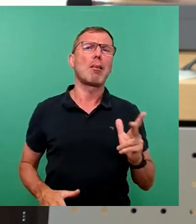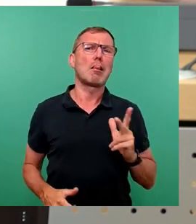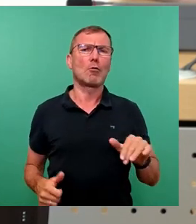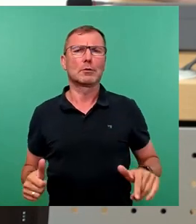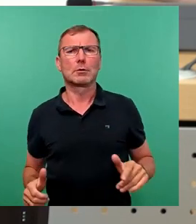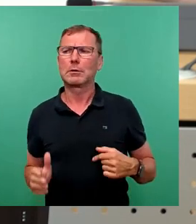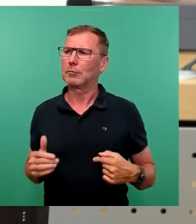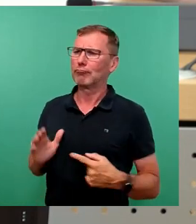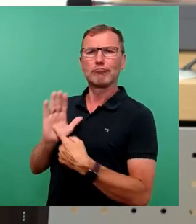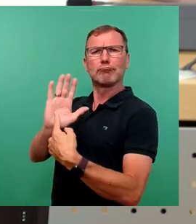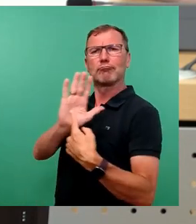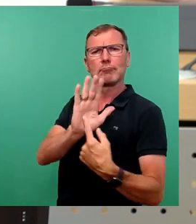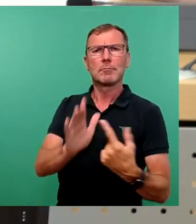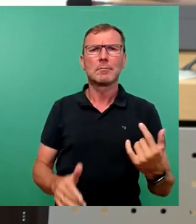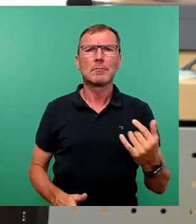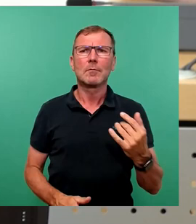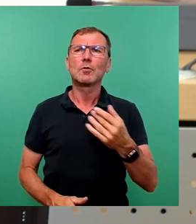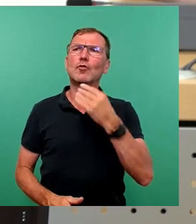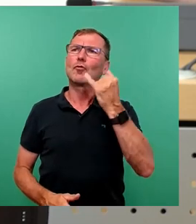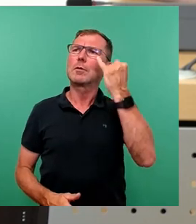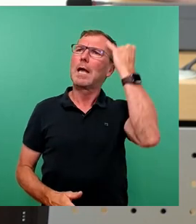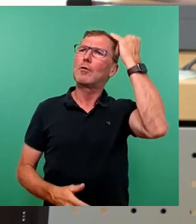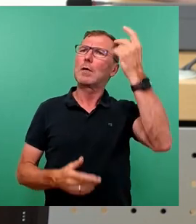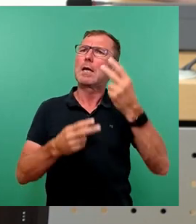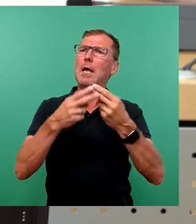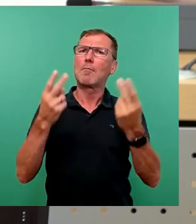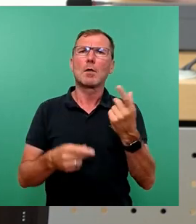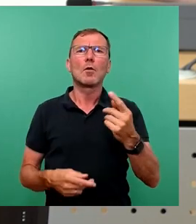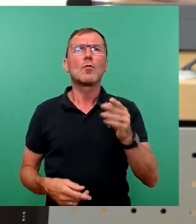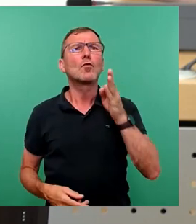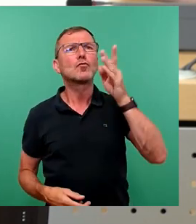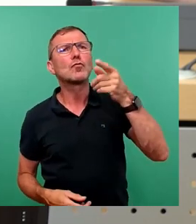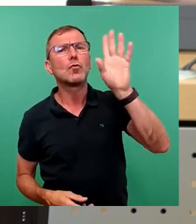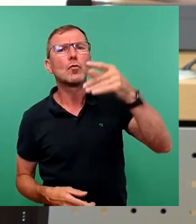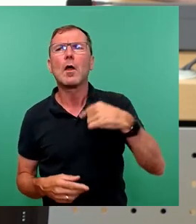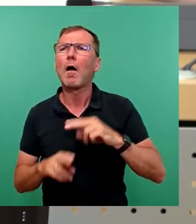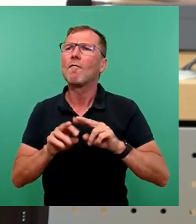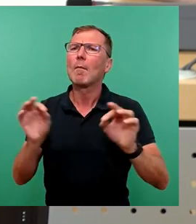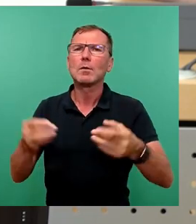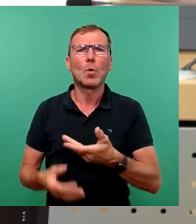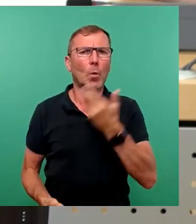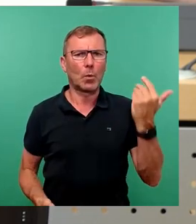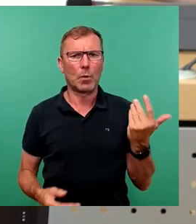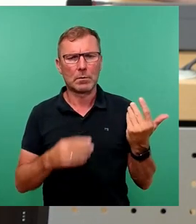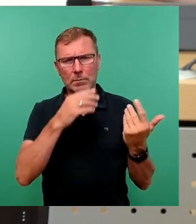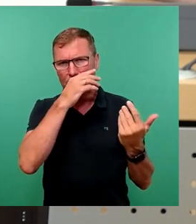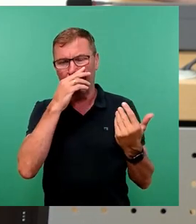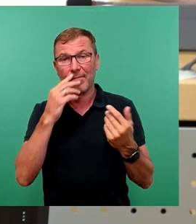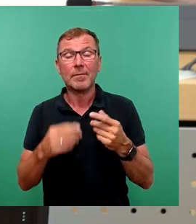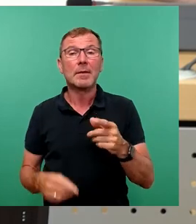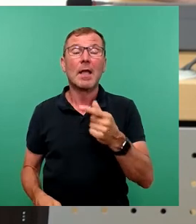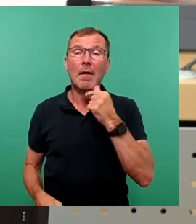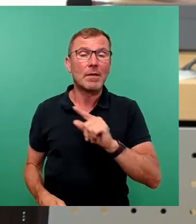Prestige und Ideologieprojekte, als gäbe es kein Morgen ohne Willen Verbesserung. Nicht die Hölle, Frau Dr. Vogel, sondern